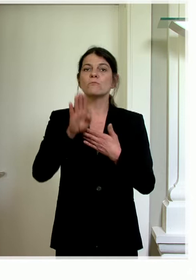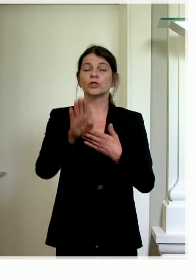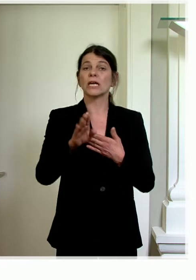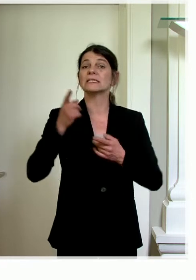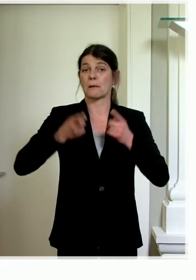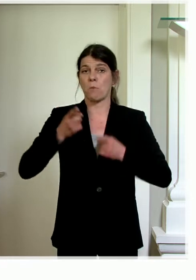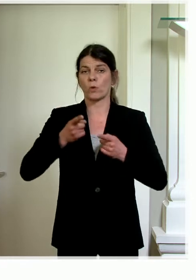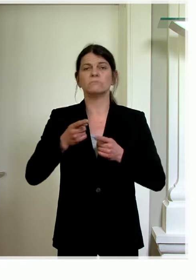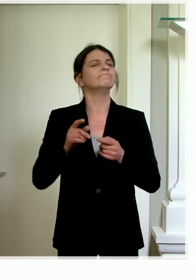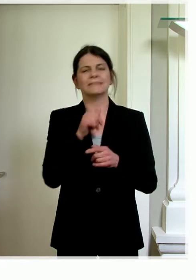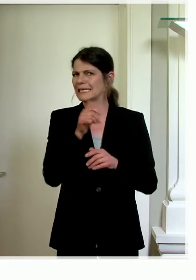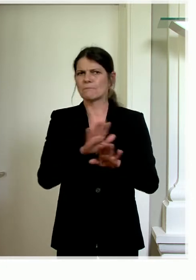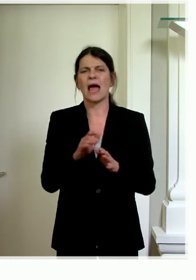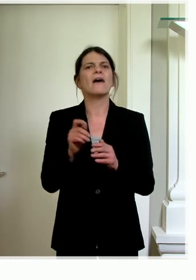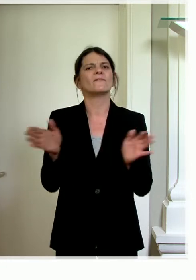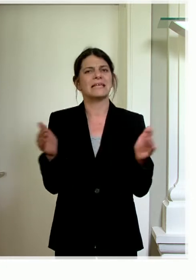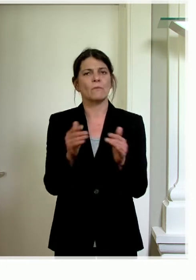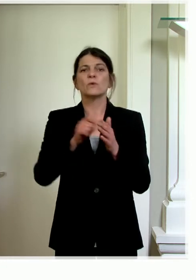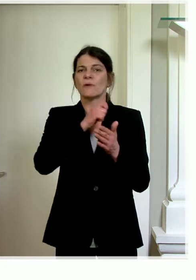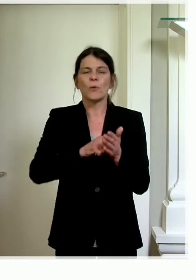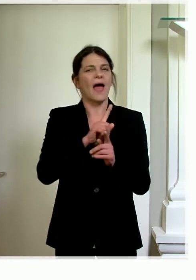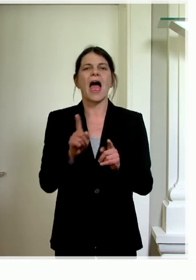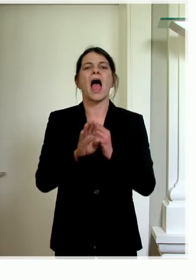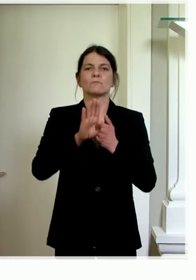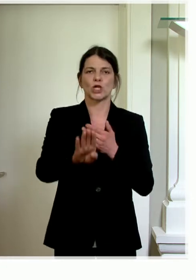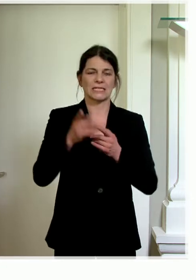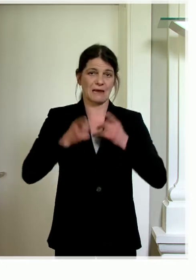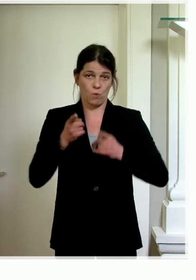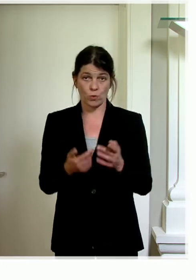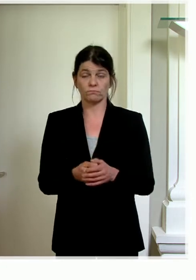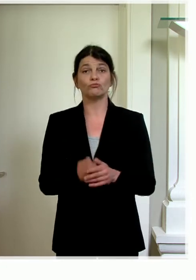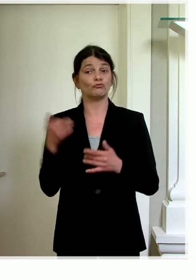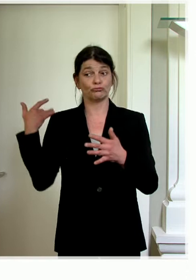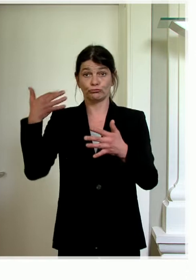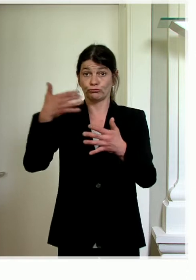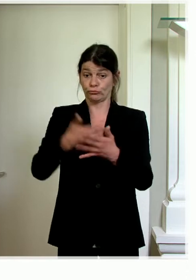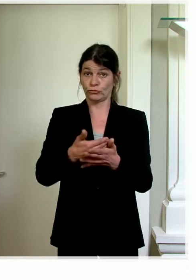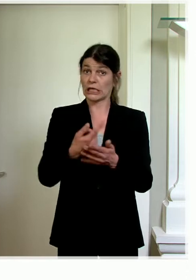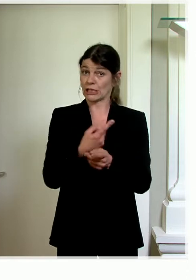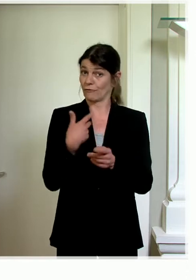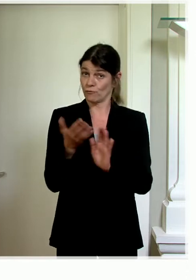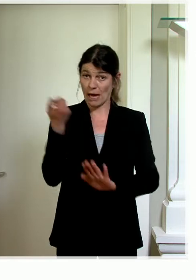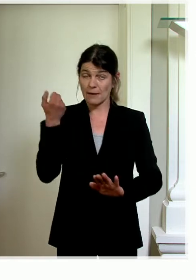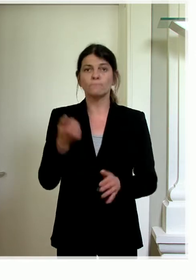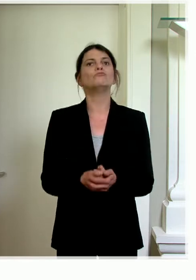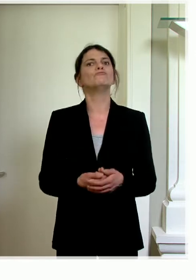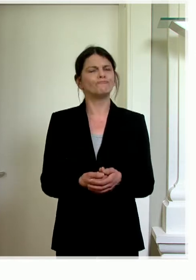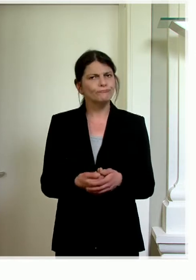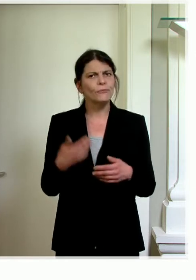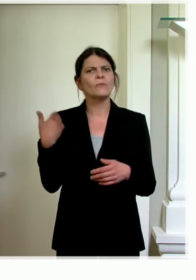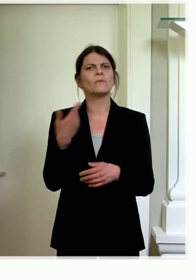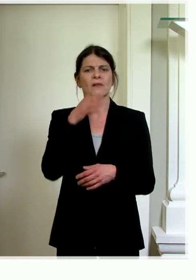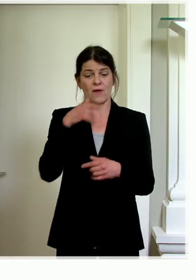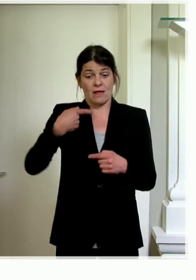Versammlungsgebot festgelegt. Und nun ist einige Zeit vergangen und wir werden